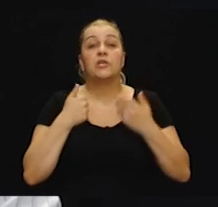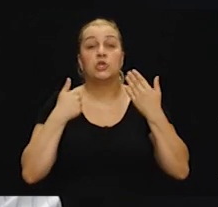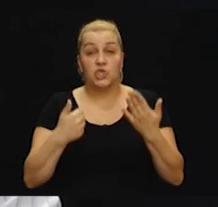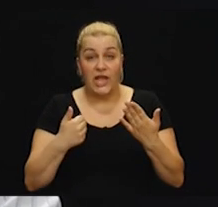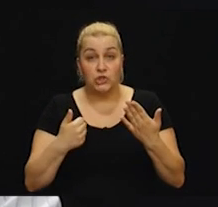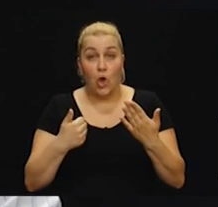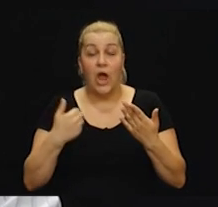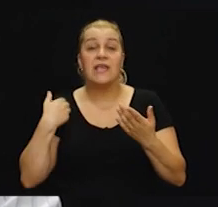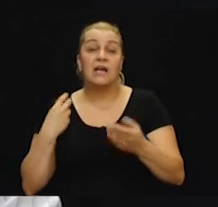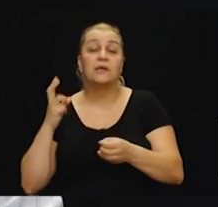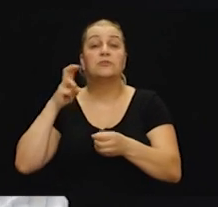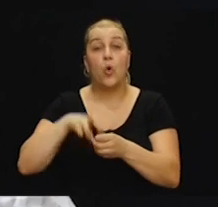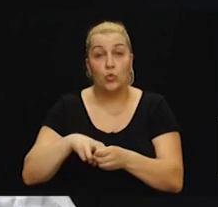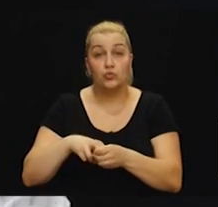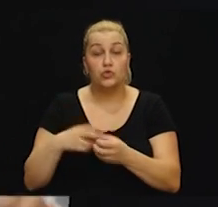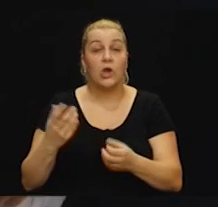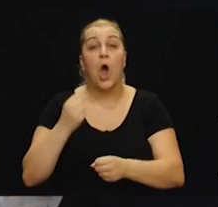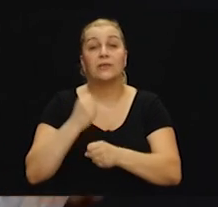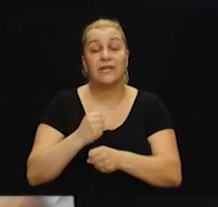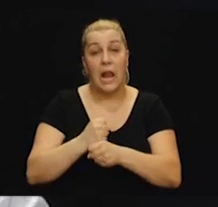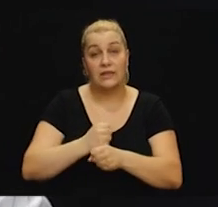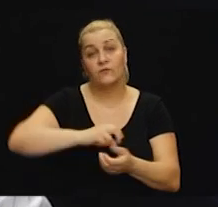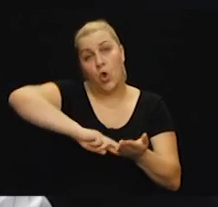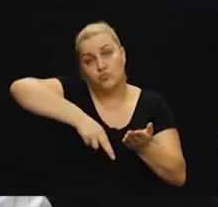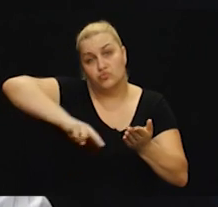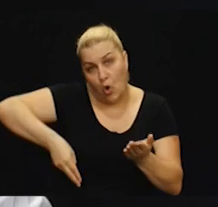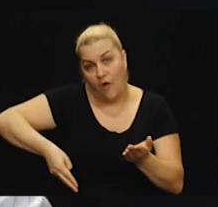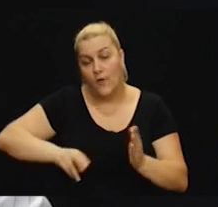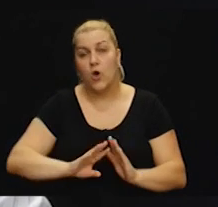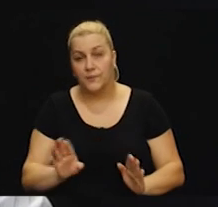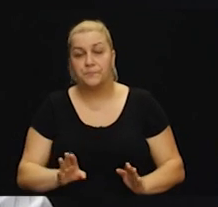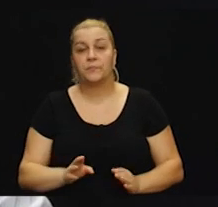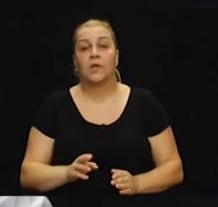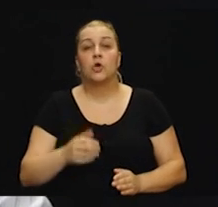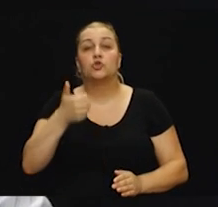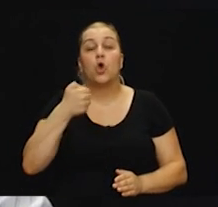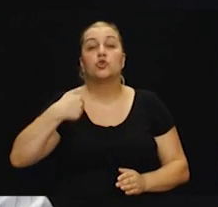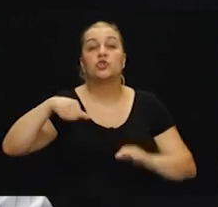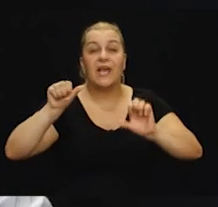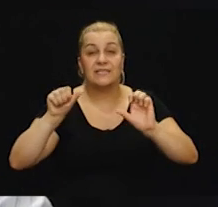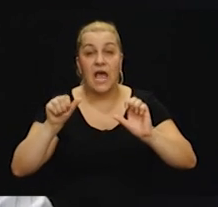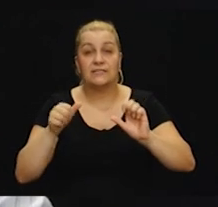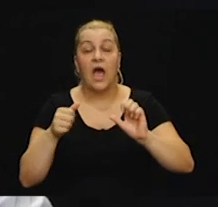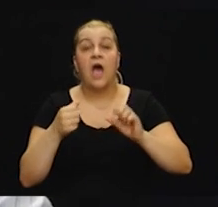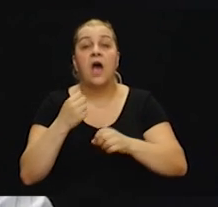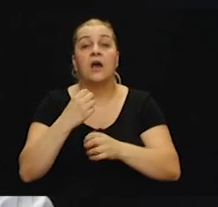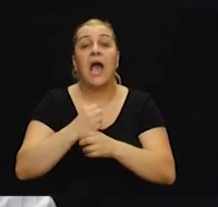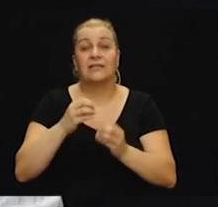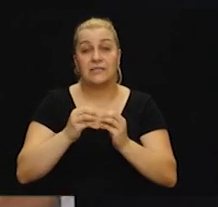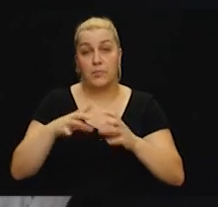zbor Narodne garde kao djelatna osoba, potpisani ugovori i tako dalje, pri 116. gardinskoj brigadi. Dakle,